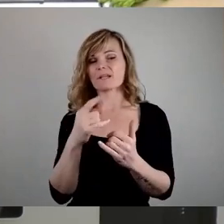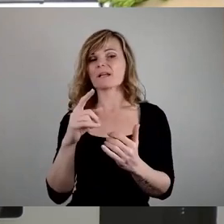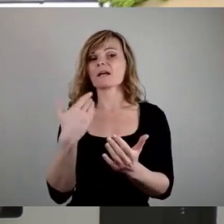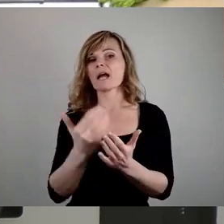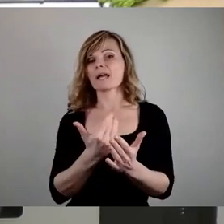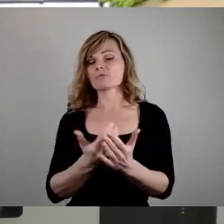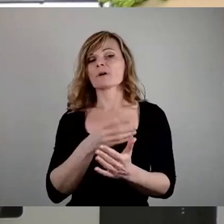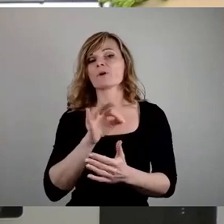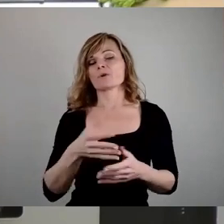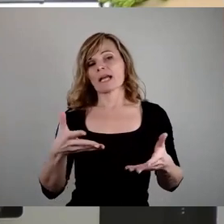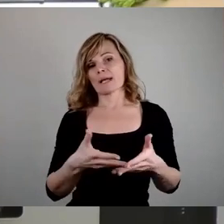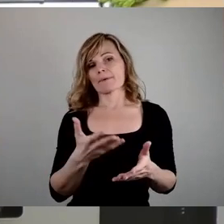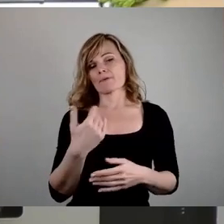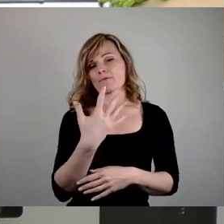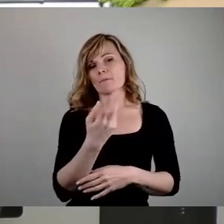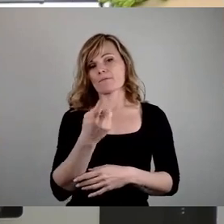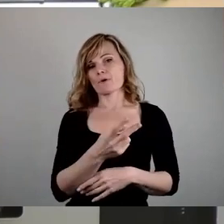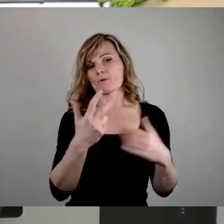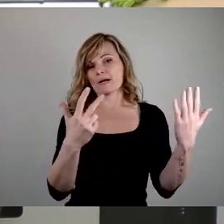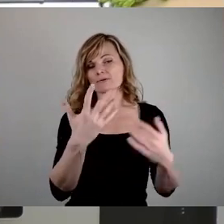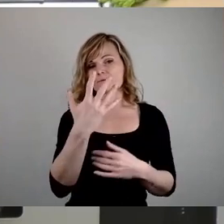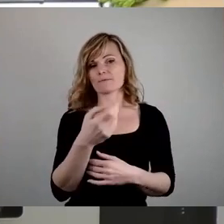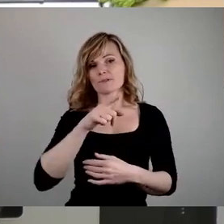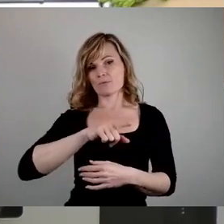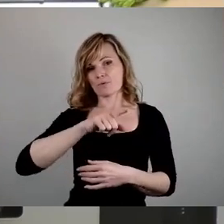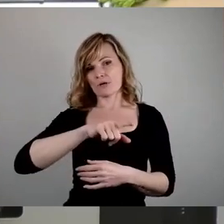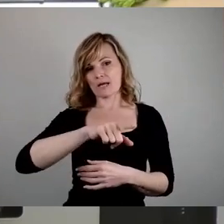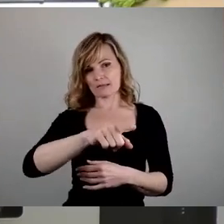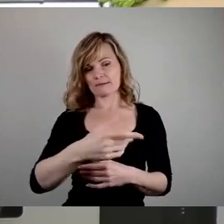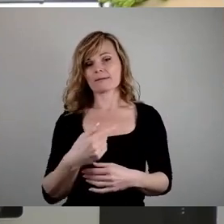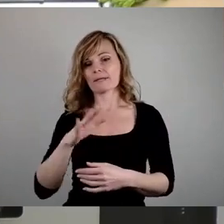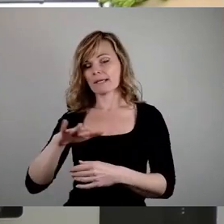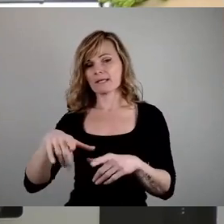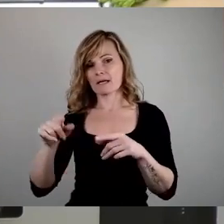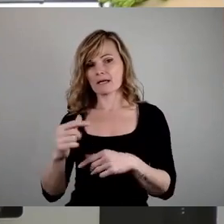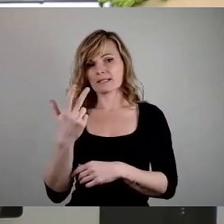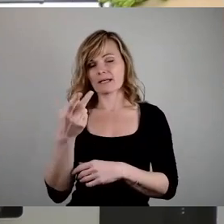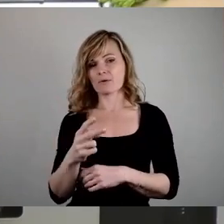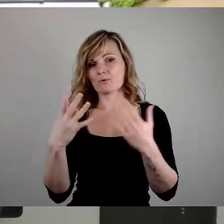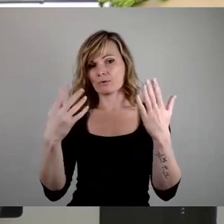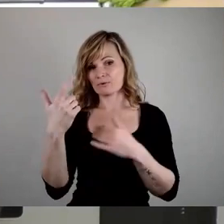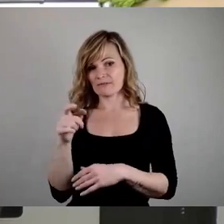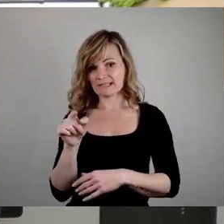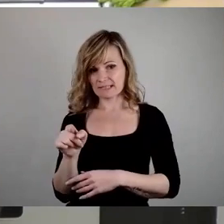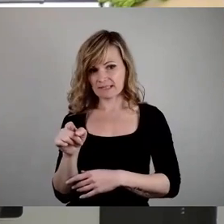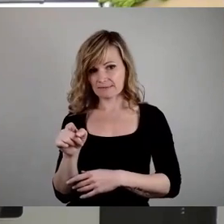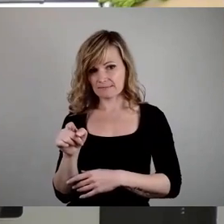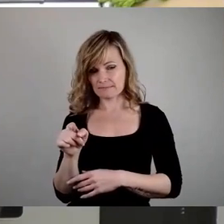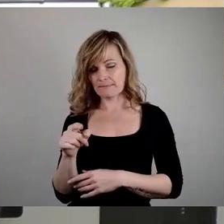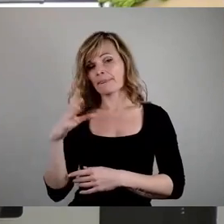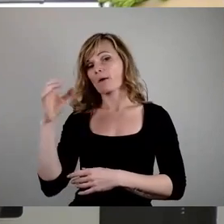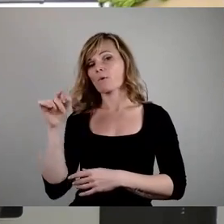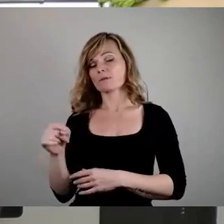von 5,58 pro Monat. Im Kindergarten sind es 3,29 Euro und beim Hort